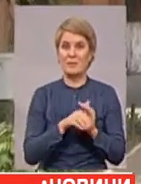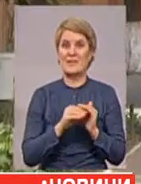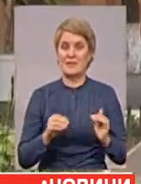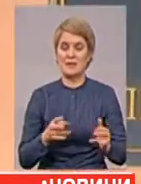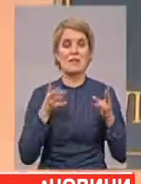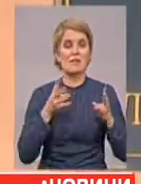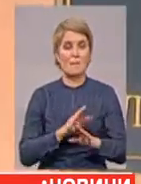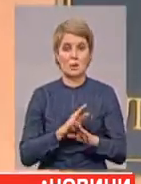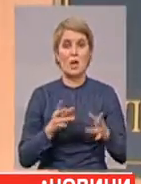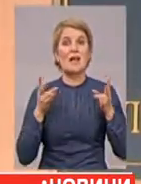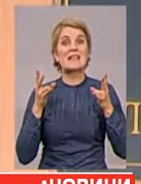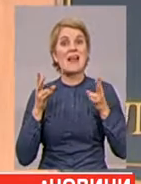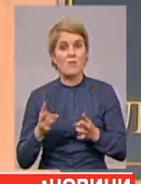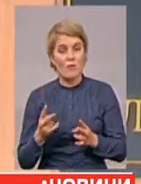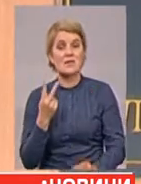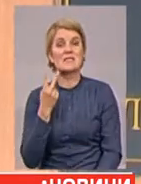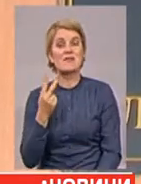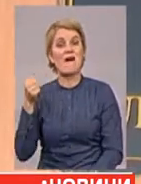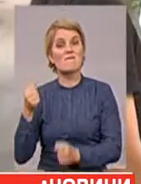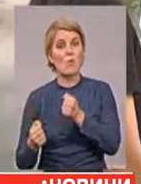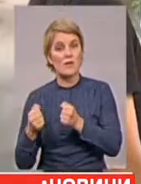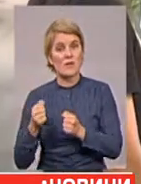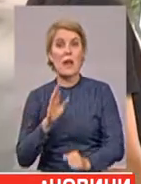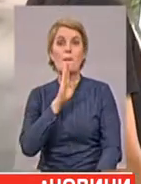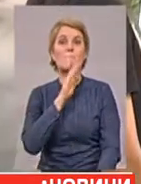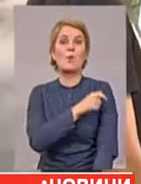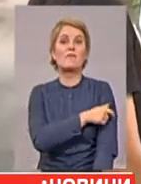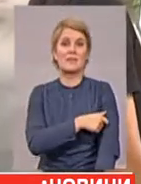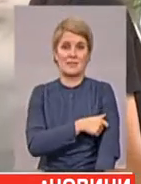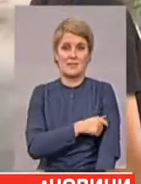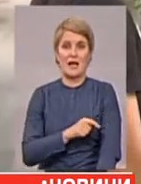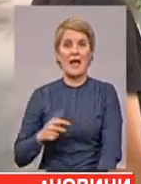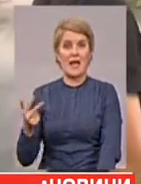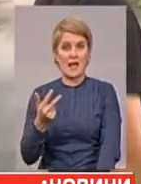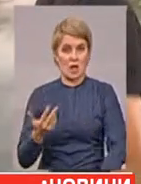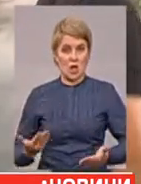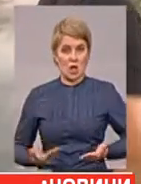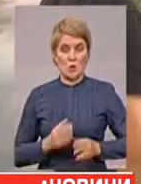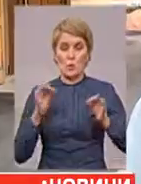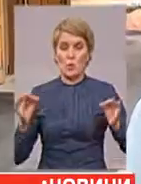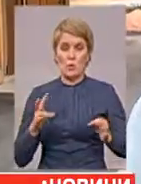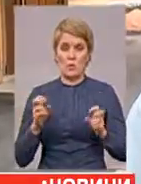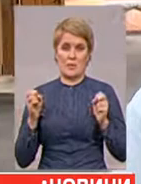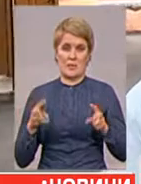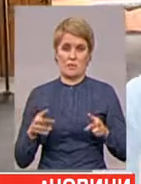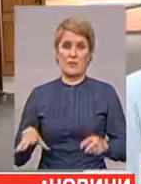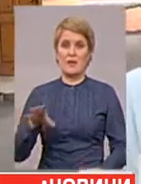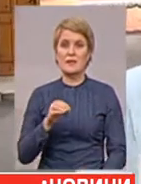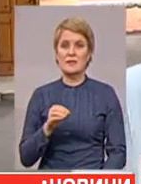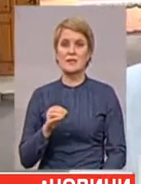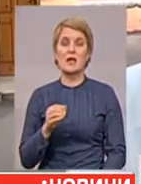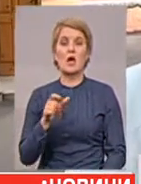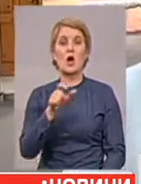не постраждали. Травмовані два водії та провідниця. Медики кажуть, їхньому життю нічого не загрожує. Всі в них громадяни